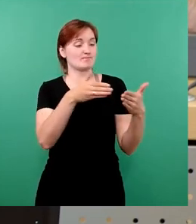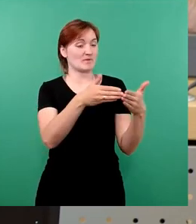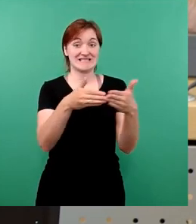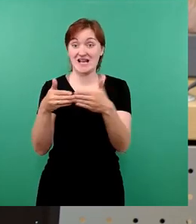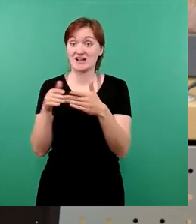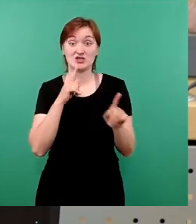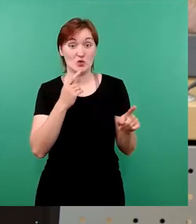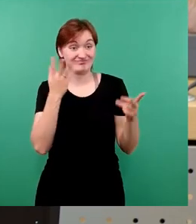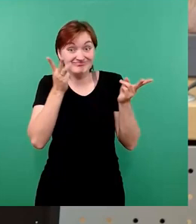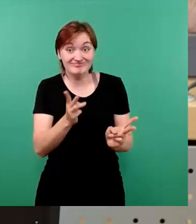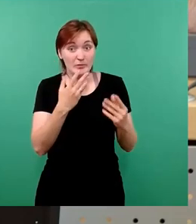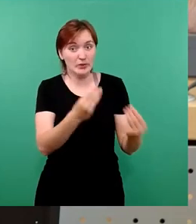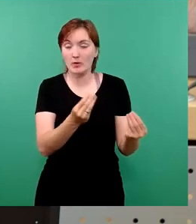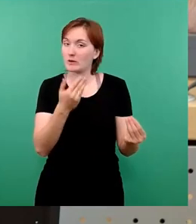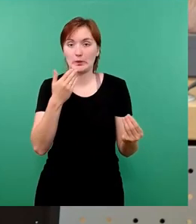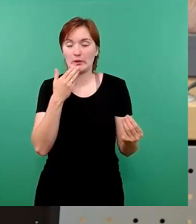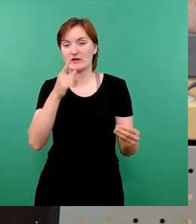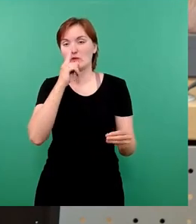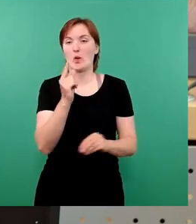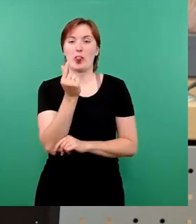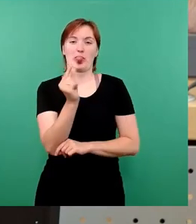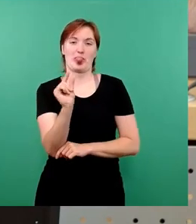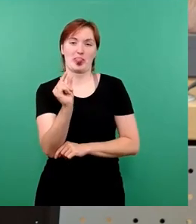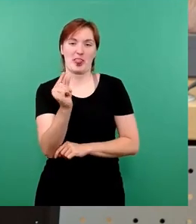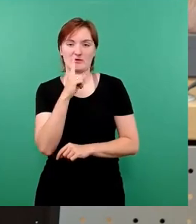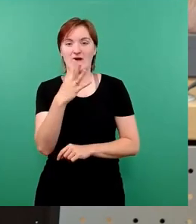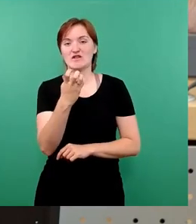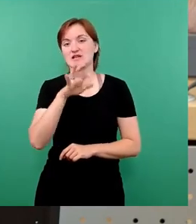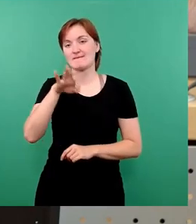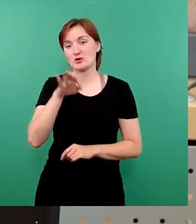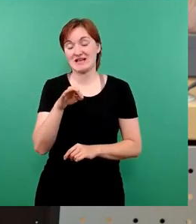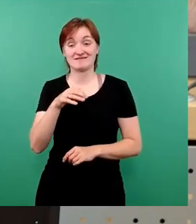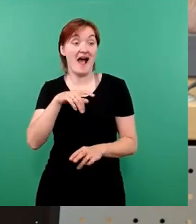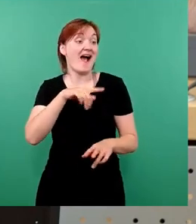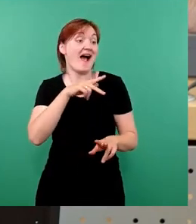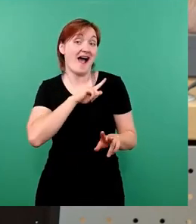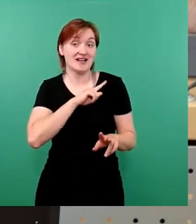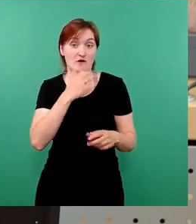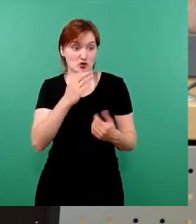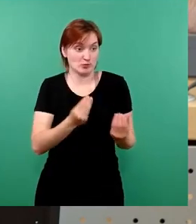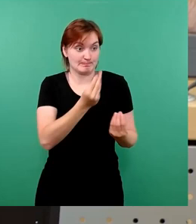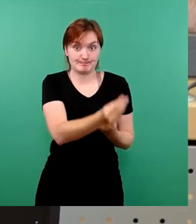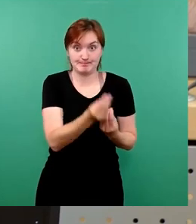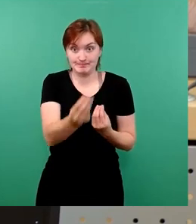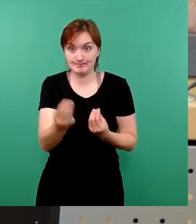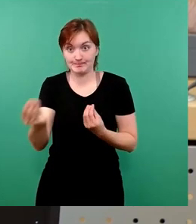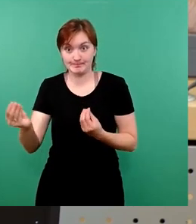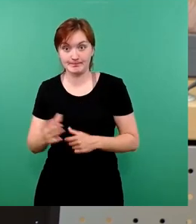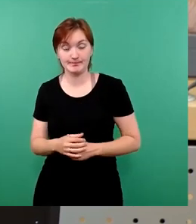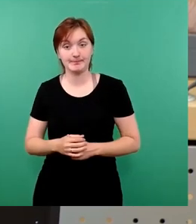Sozusagen nur ein kleines Teil, ungefähr 40 Prozent dessen, was wir grundsätzlich beschlossen haben. Und von diesen